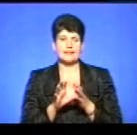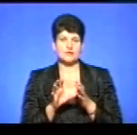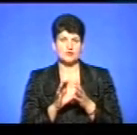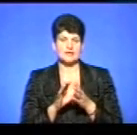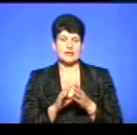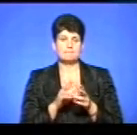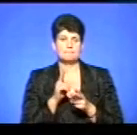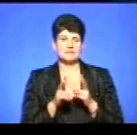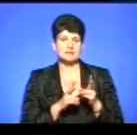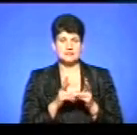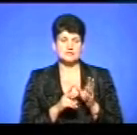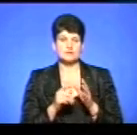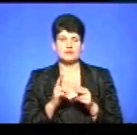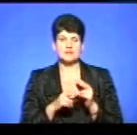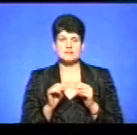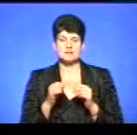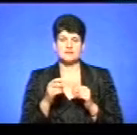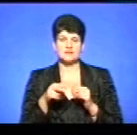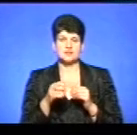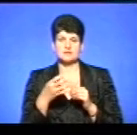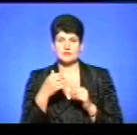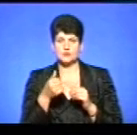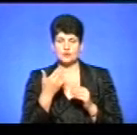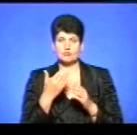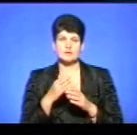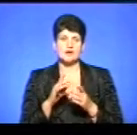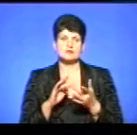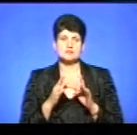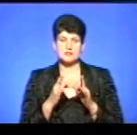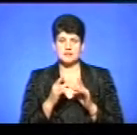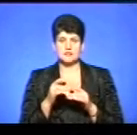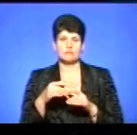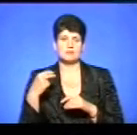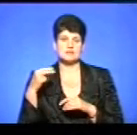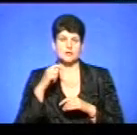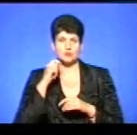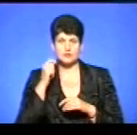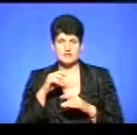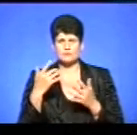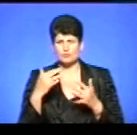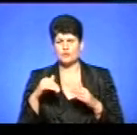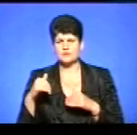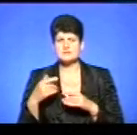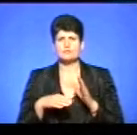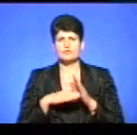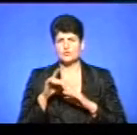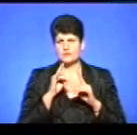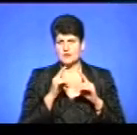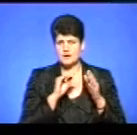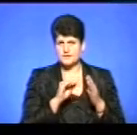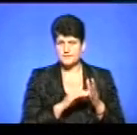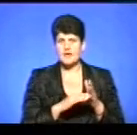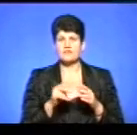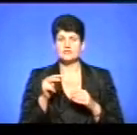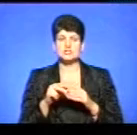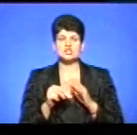серпня 2015 року на сайті президента України. Через кілька місяців така можливість з'явилася на сайті Верховної Ради. А вже